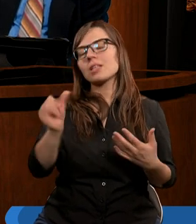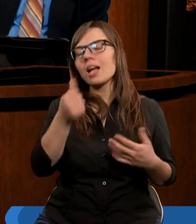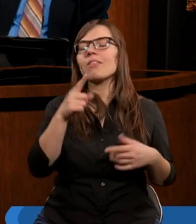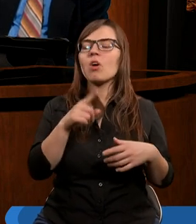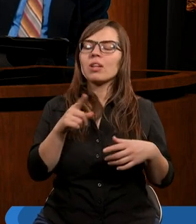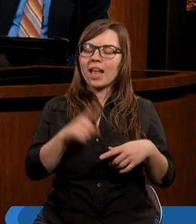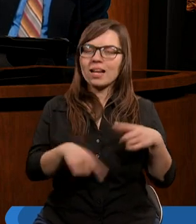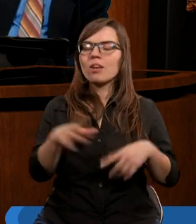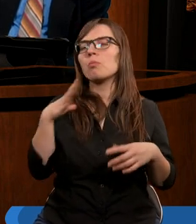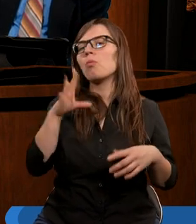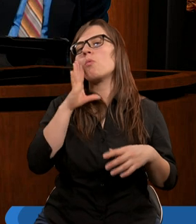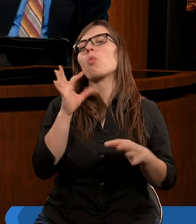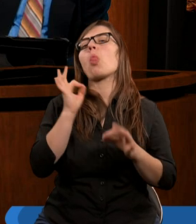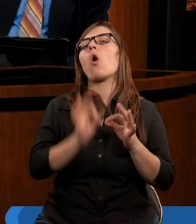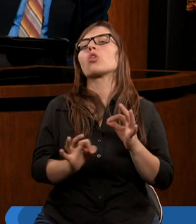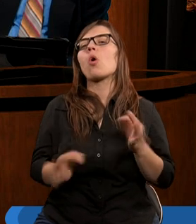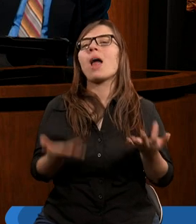Pierwotna natura to była doskonała.